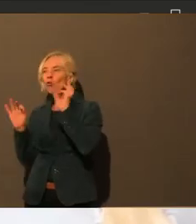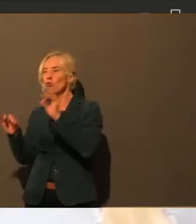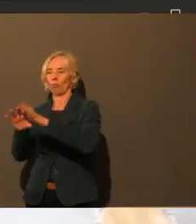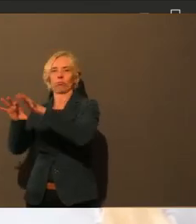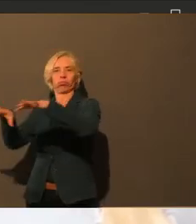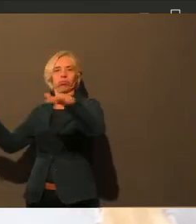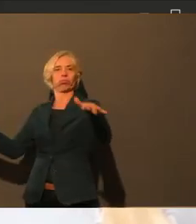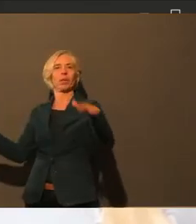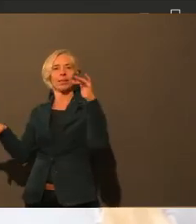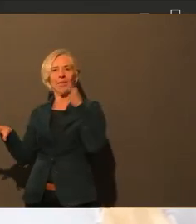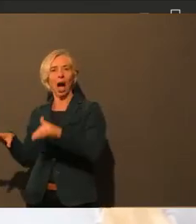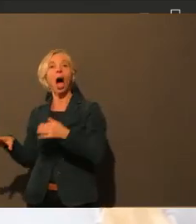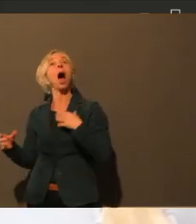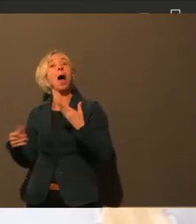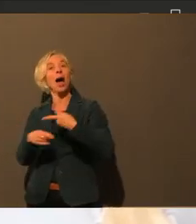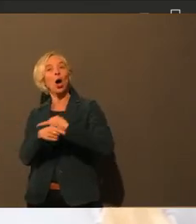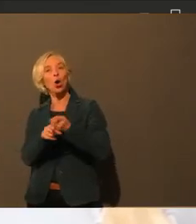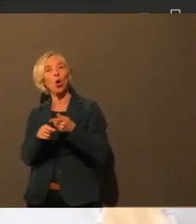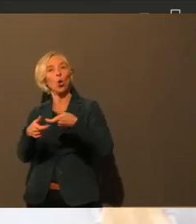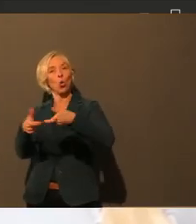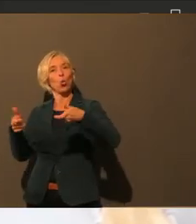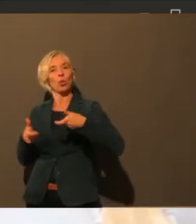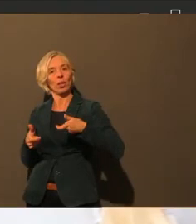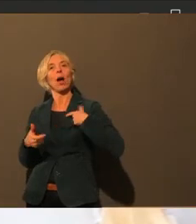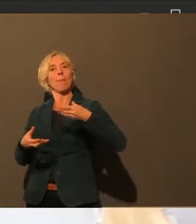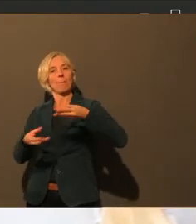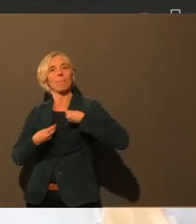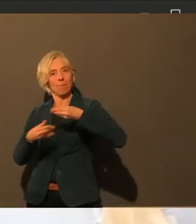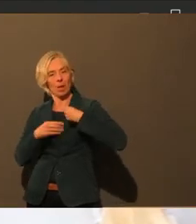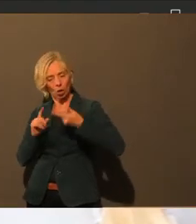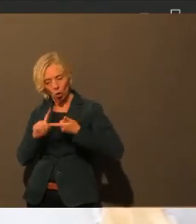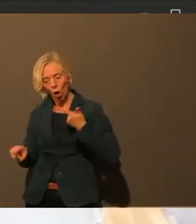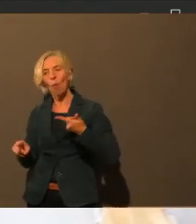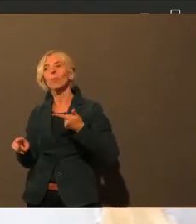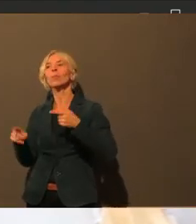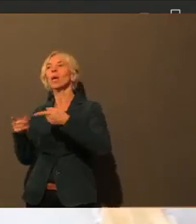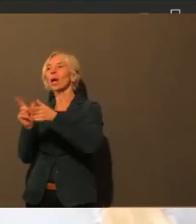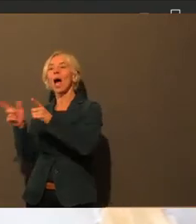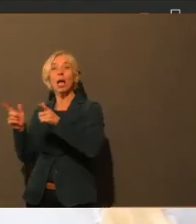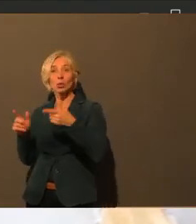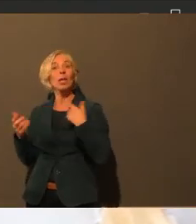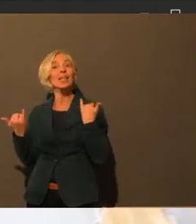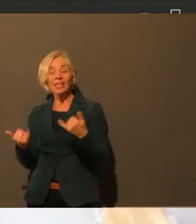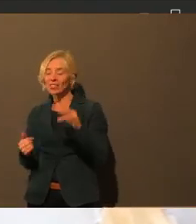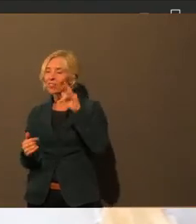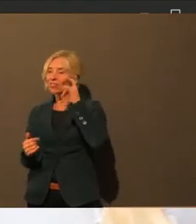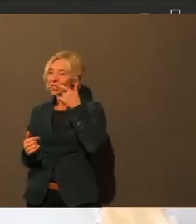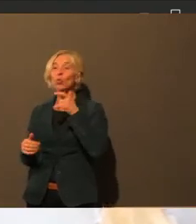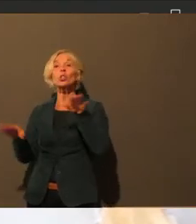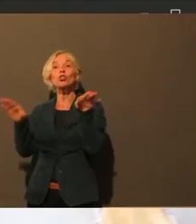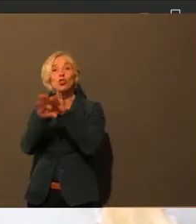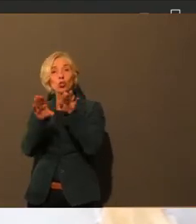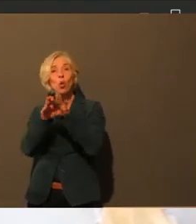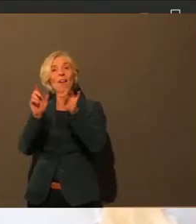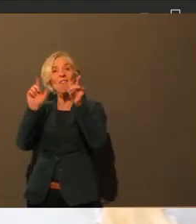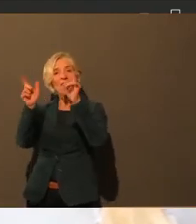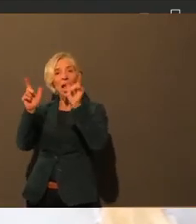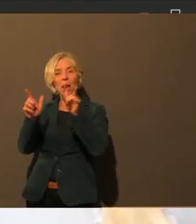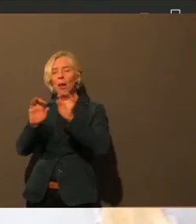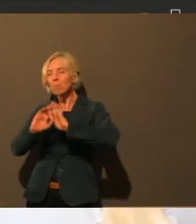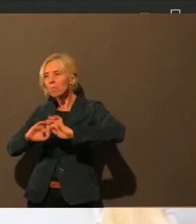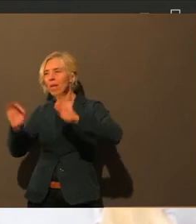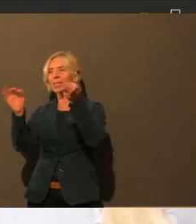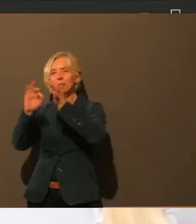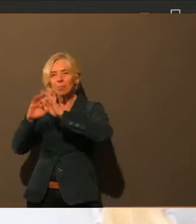gleich, so dass wir auch da nochmal dazu beitragen können, dass das WLAN in den Schulgebäuden besser funktioniert und natürlich